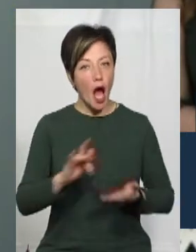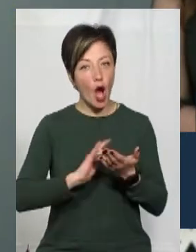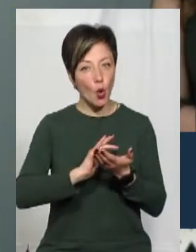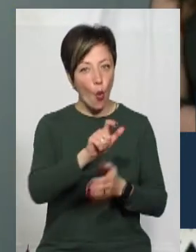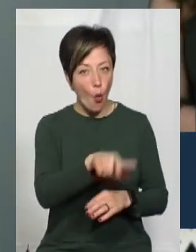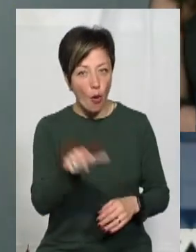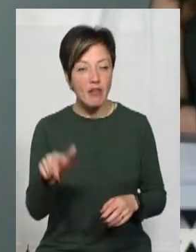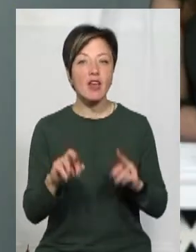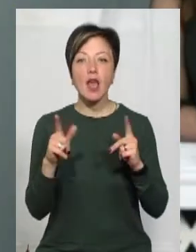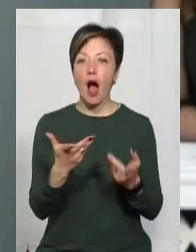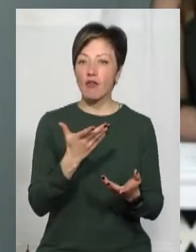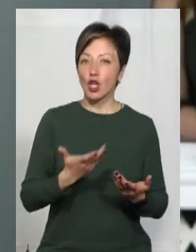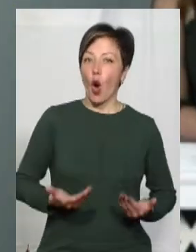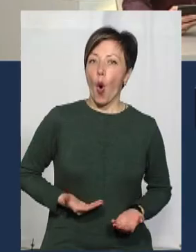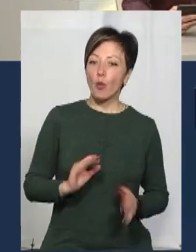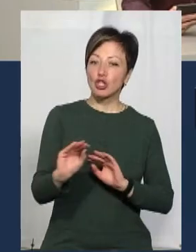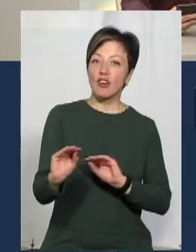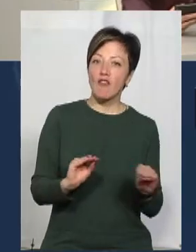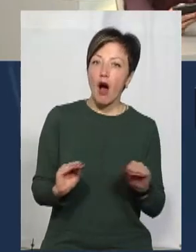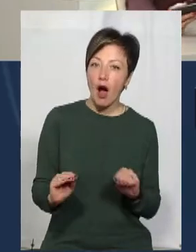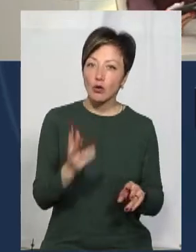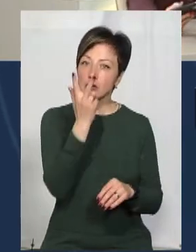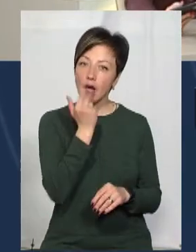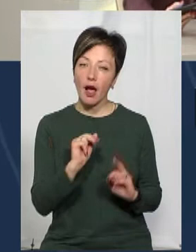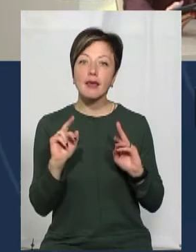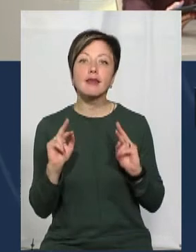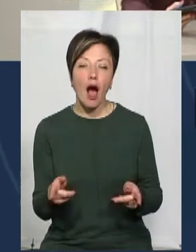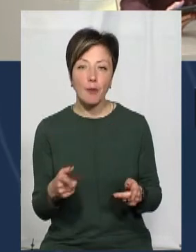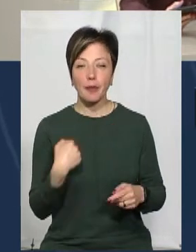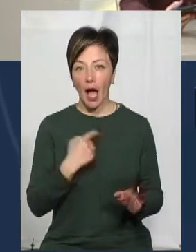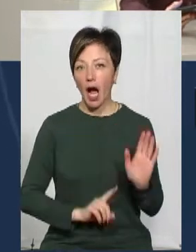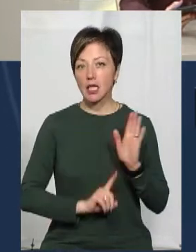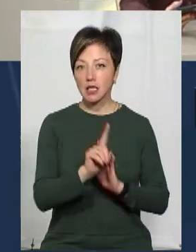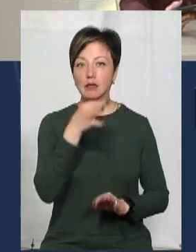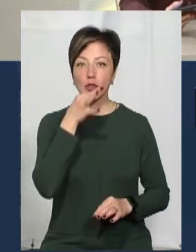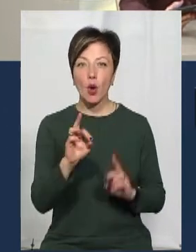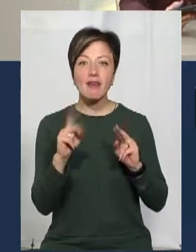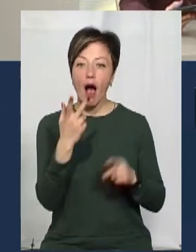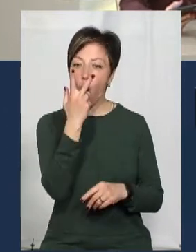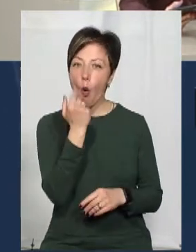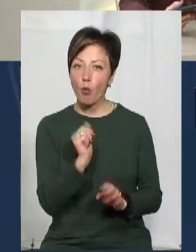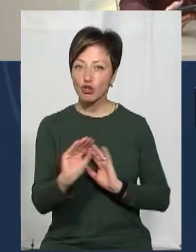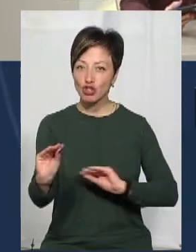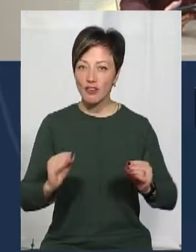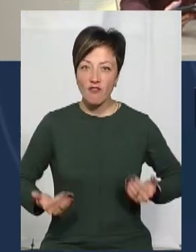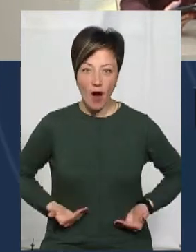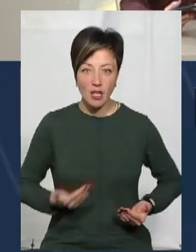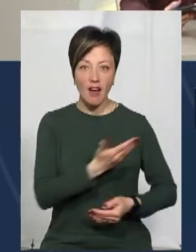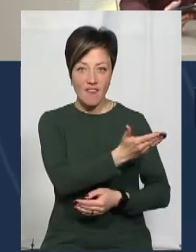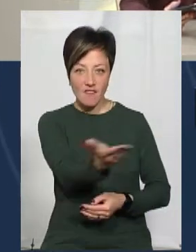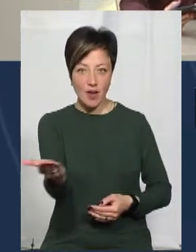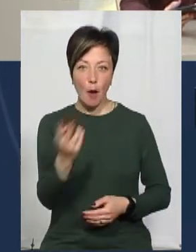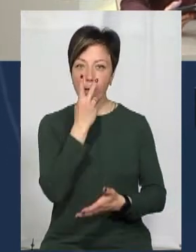як вони обживаються на Хмельниччині? Прошу. Я спершу скажу, як обживаються, тому що ви